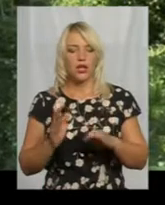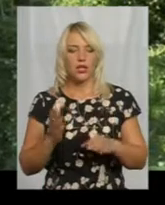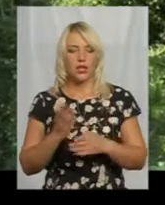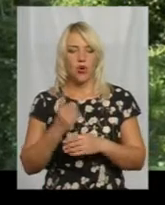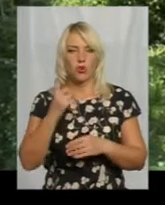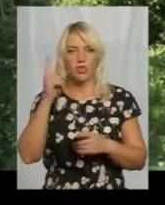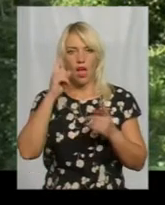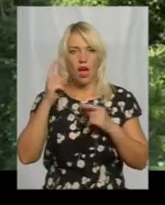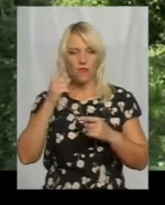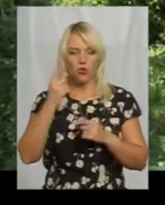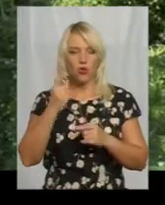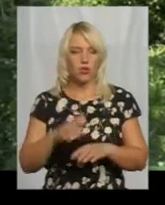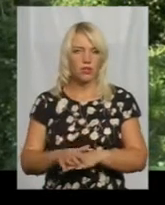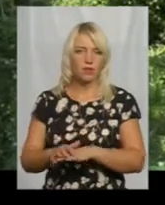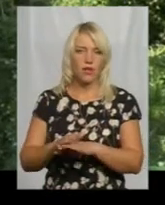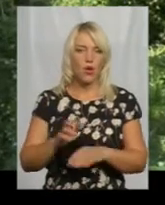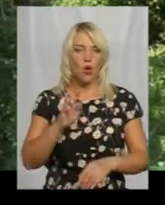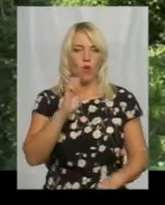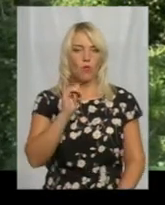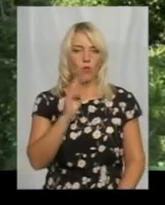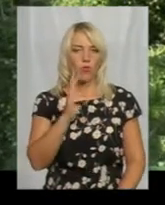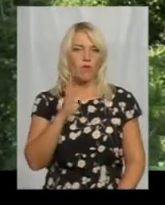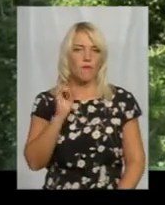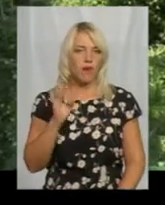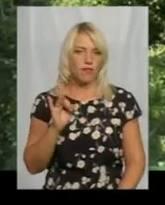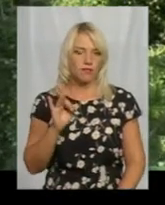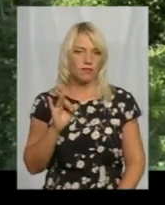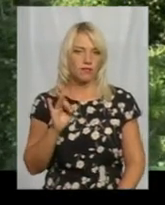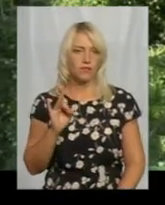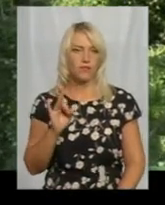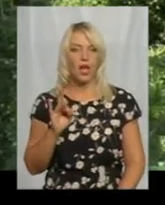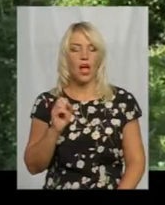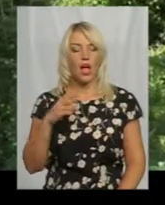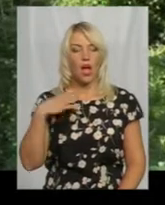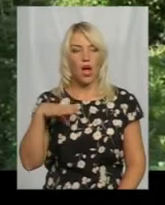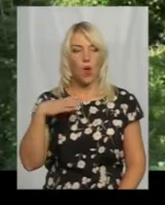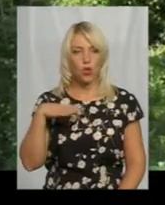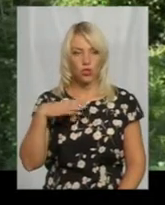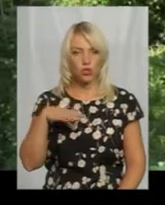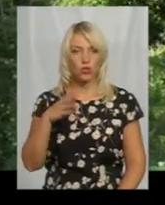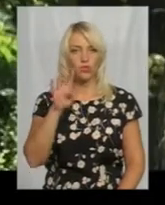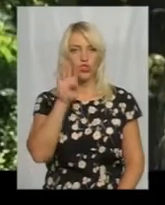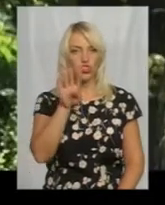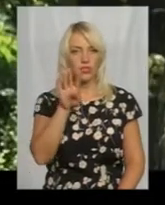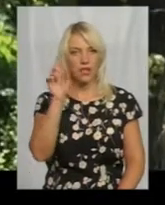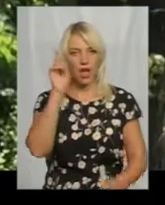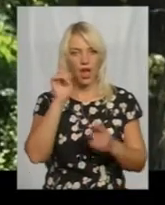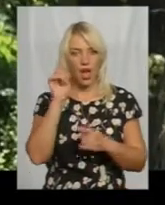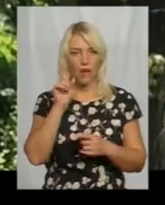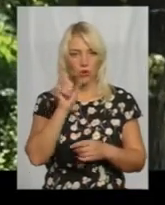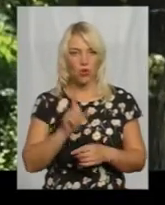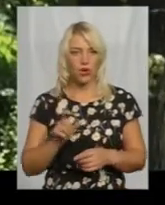авторів підручника «Букваря», тому очікуємо 4 автори. Петокласники